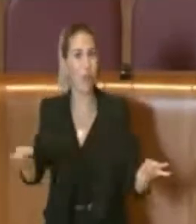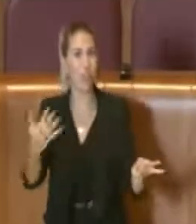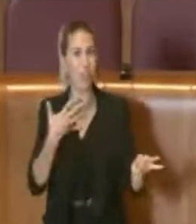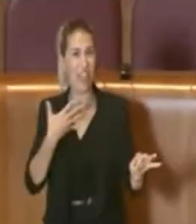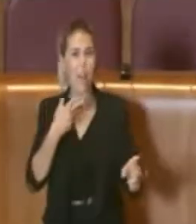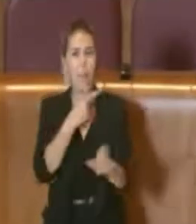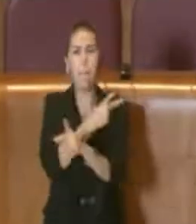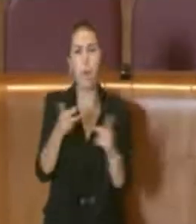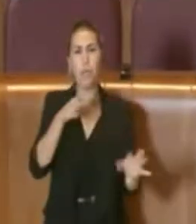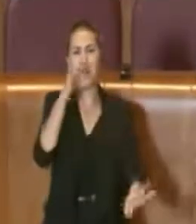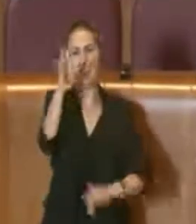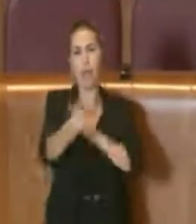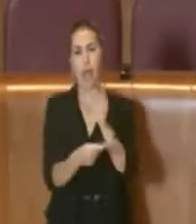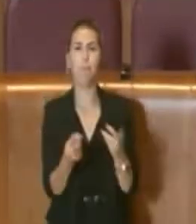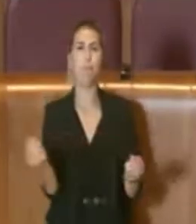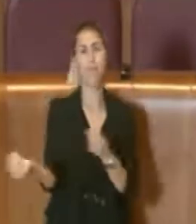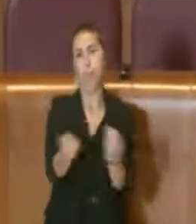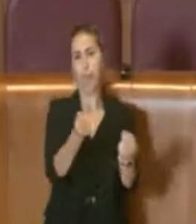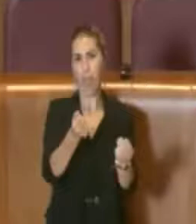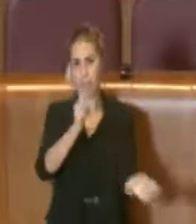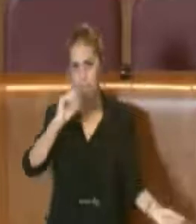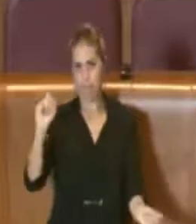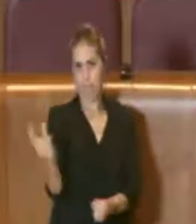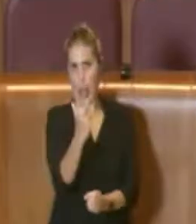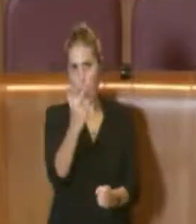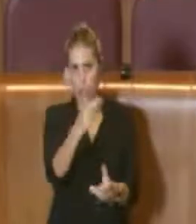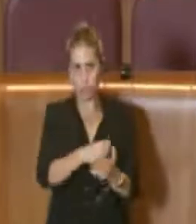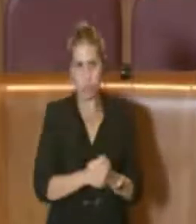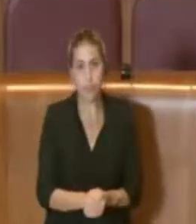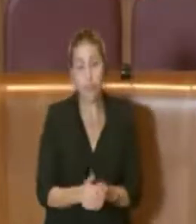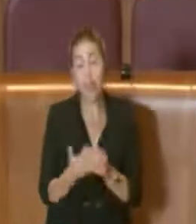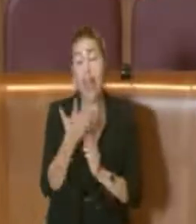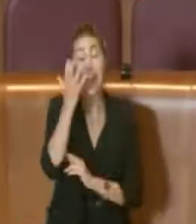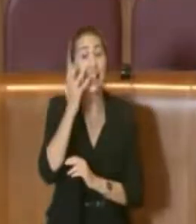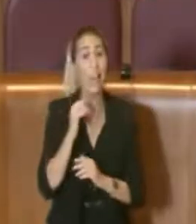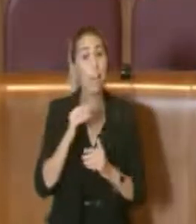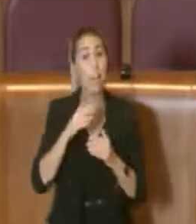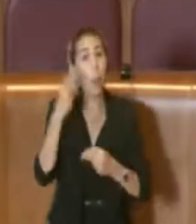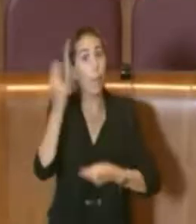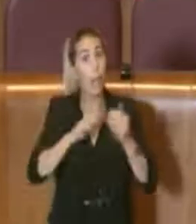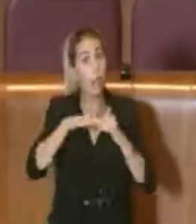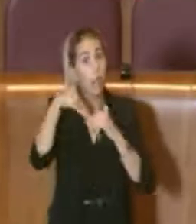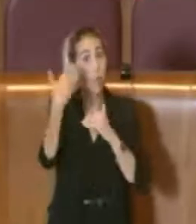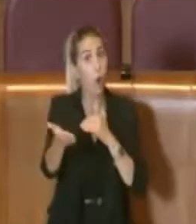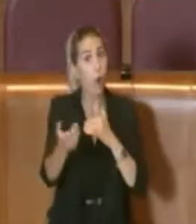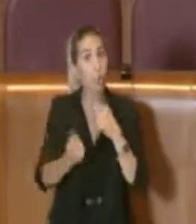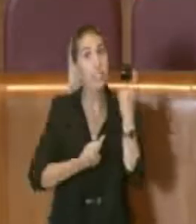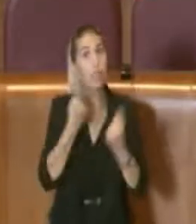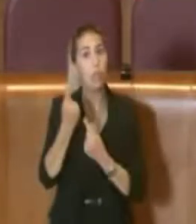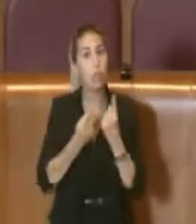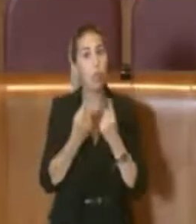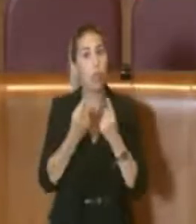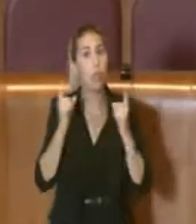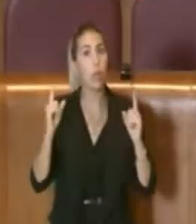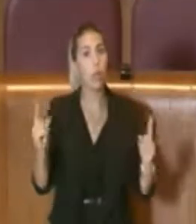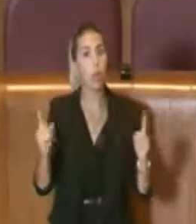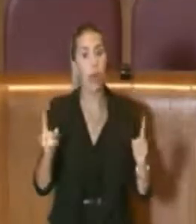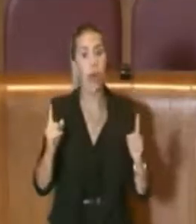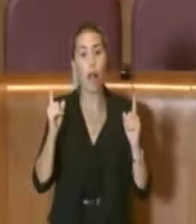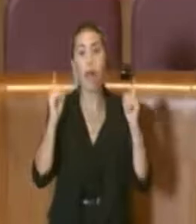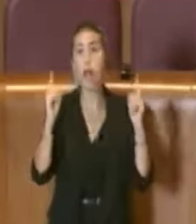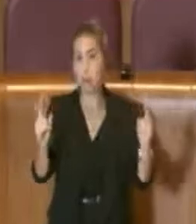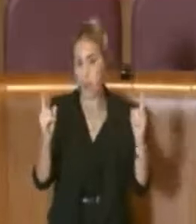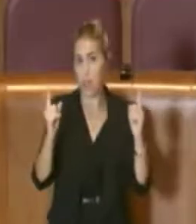spiegarlo in maniera molto spicciola. Intanto il debito fuori bilancio è una condizione fisiologica di un ente locale,